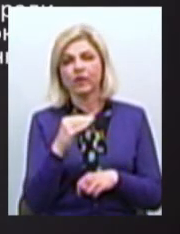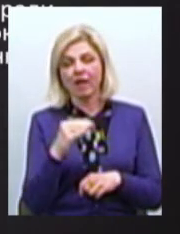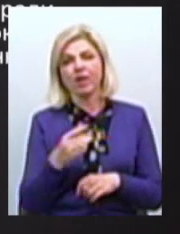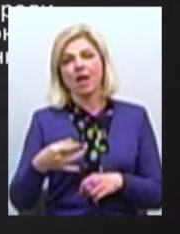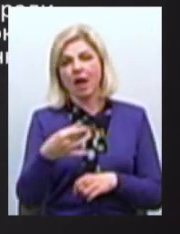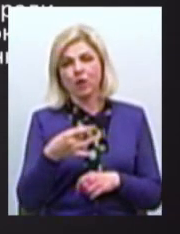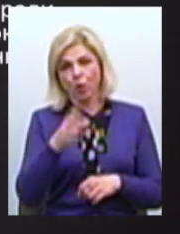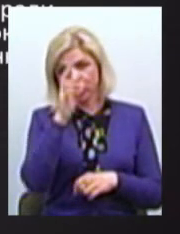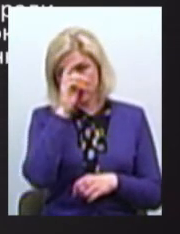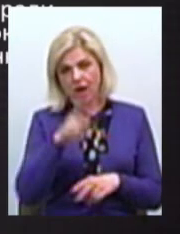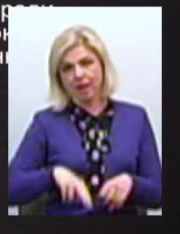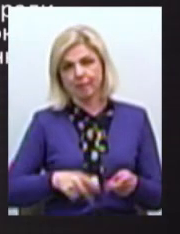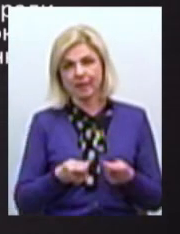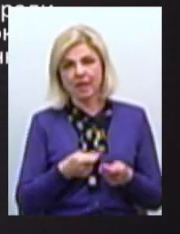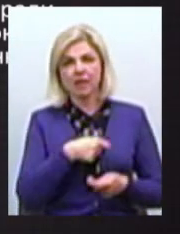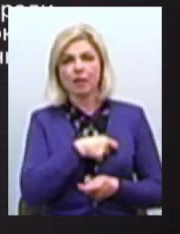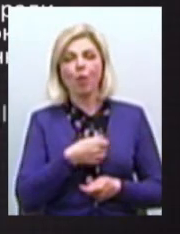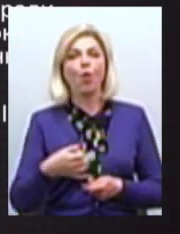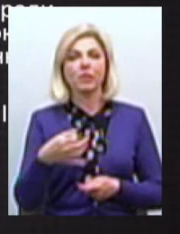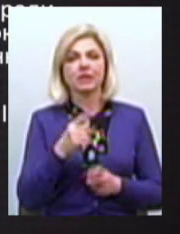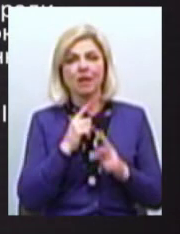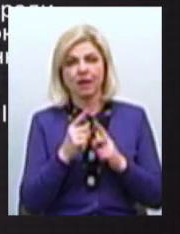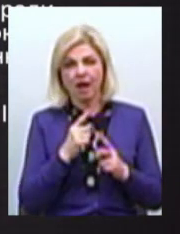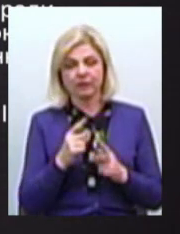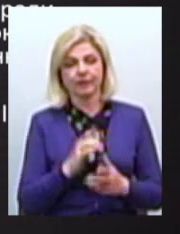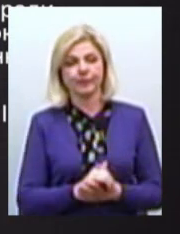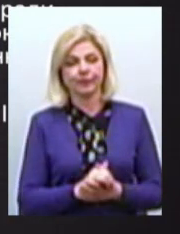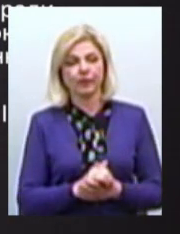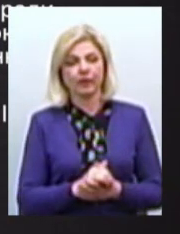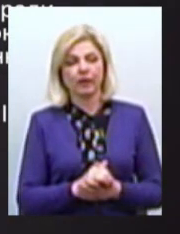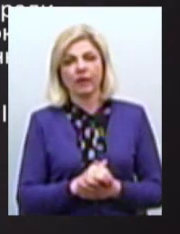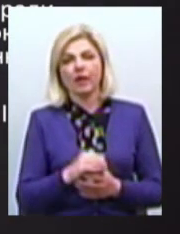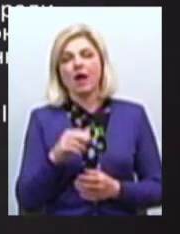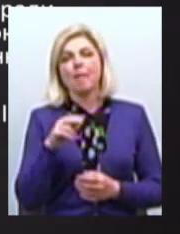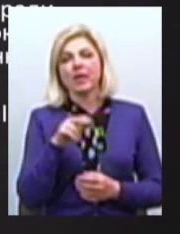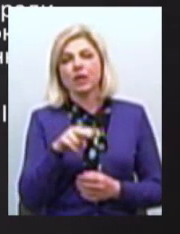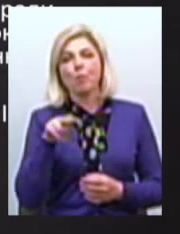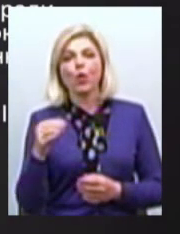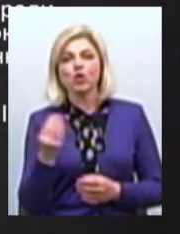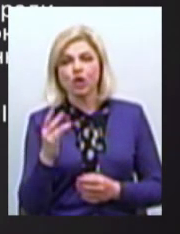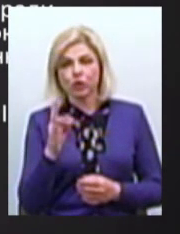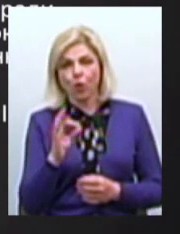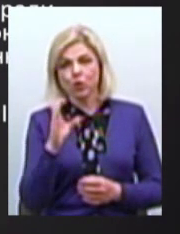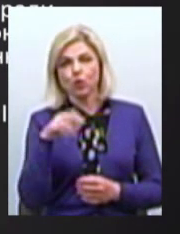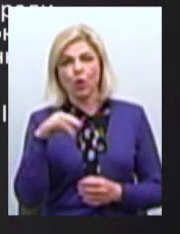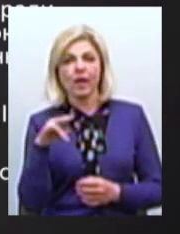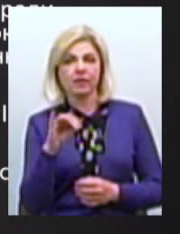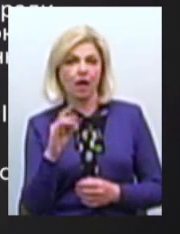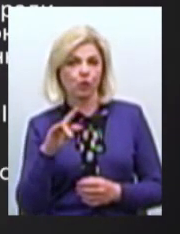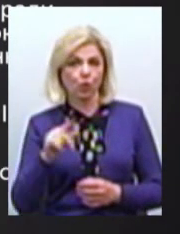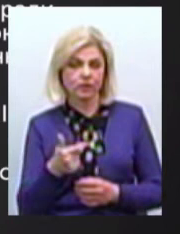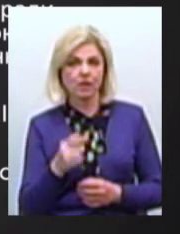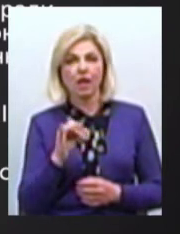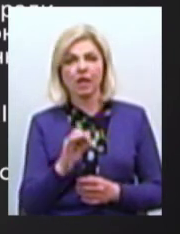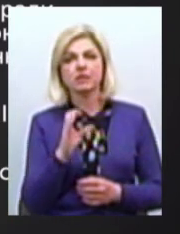державної адміністрації Депутат Миколаївської обласної ради 7-го скликання від блоку Петра Порошенка «Солідарність» З 3 грудня 2015 року